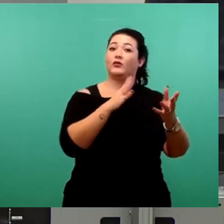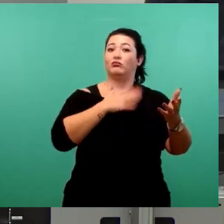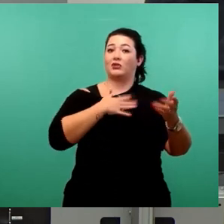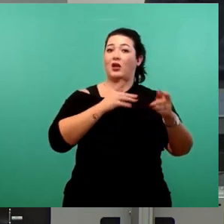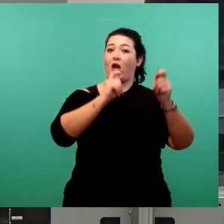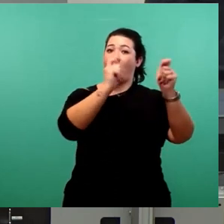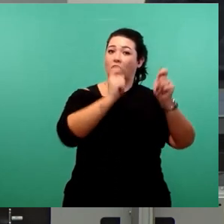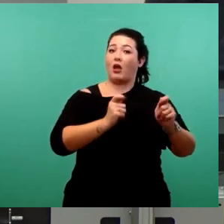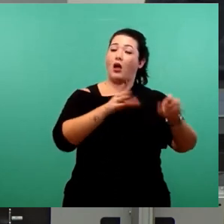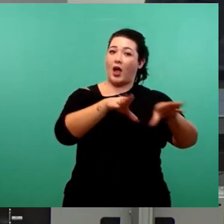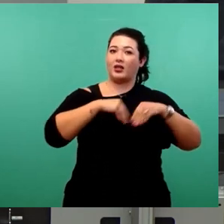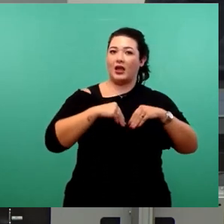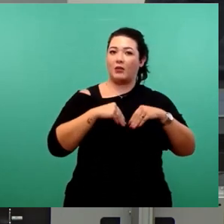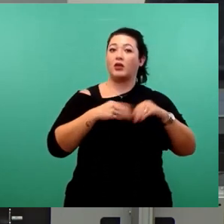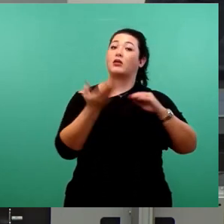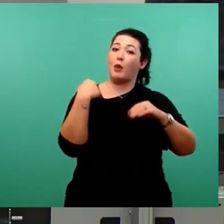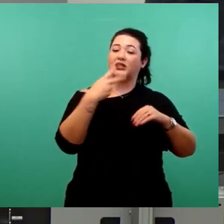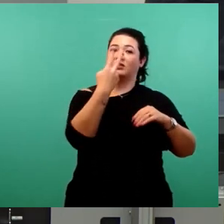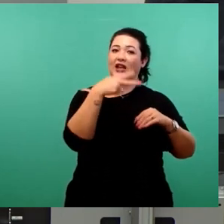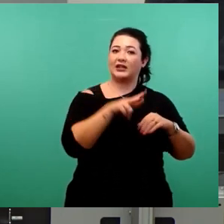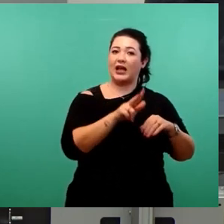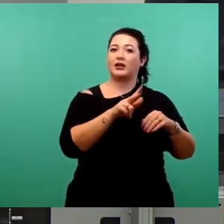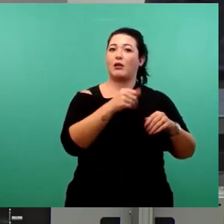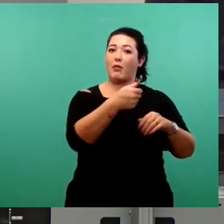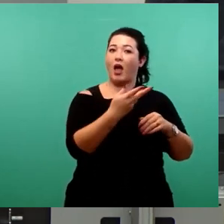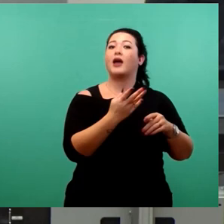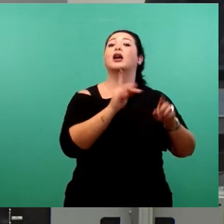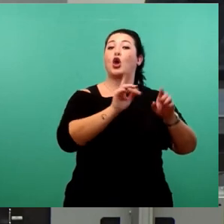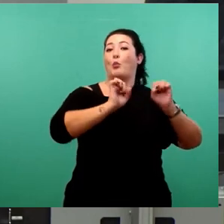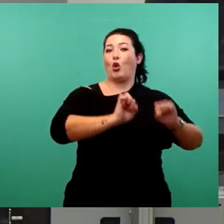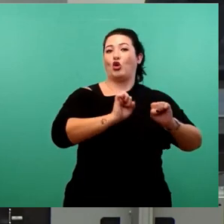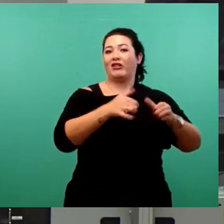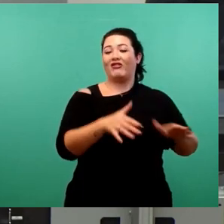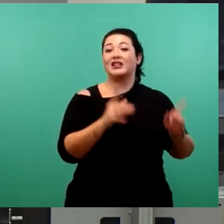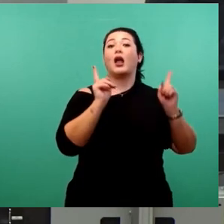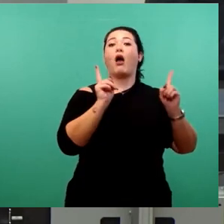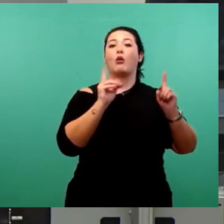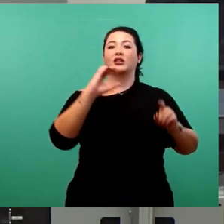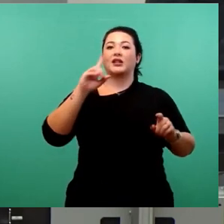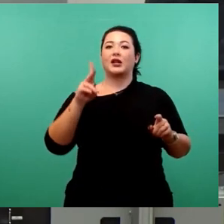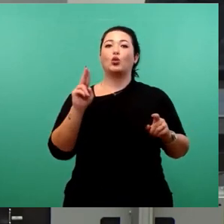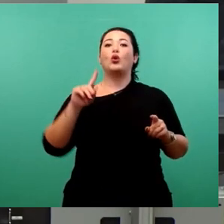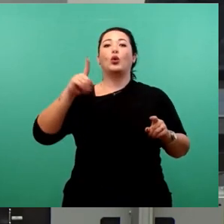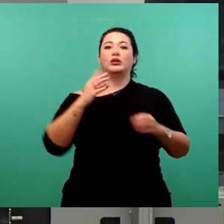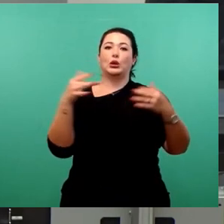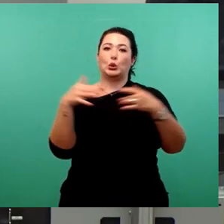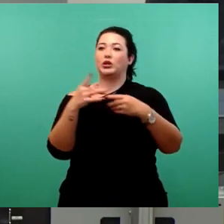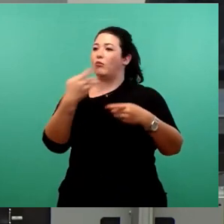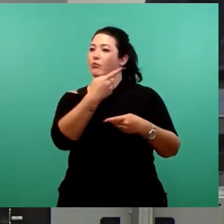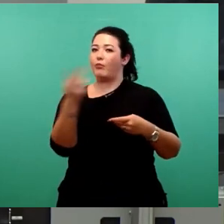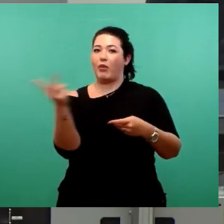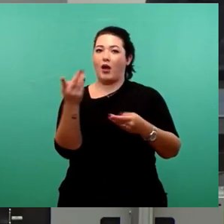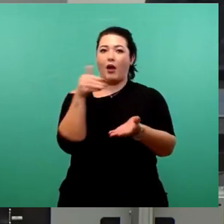wäre eine Zweidrittelmehrheit rechnerisch noch möglich gewesen, aber CDU und Grüne haben abgelehnt. Wir